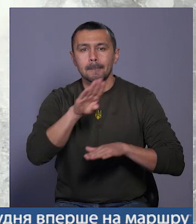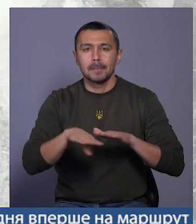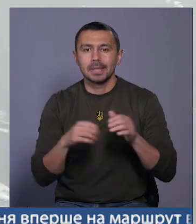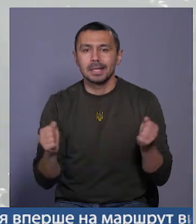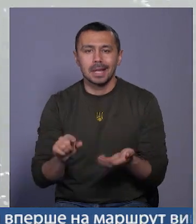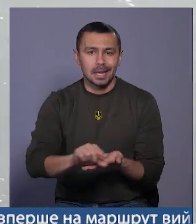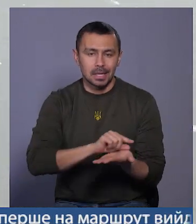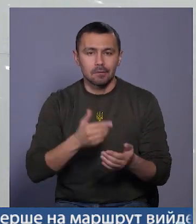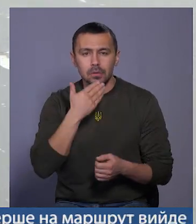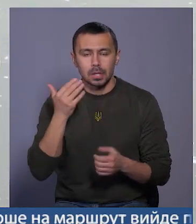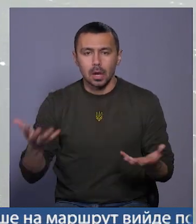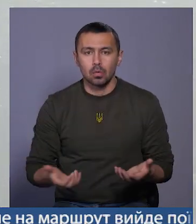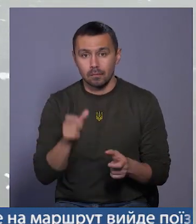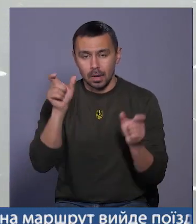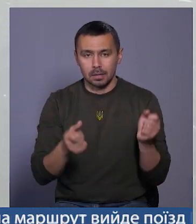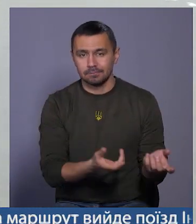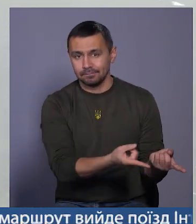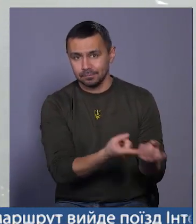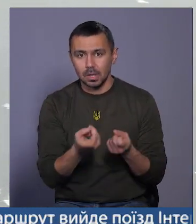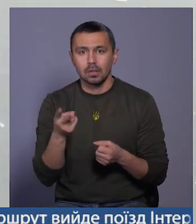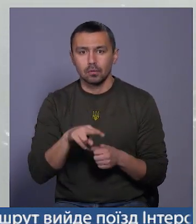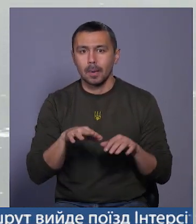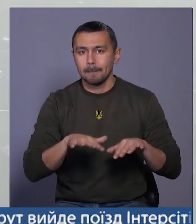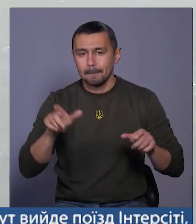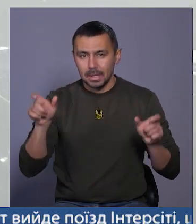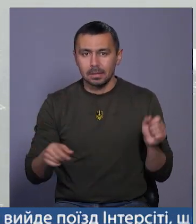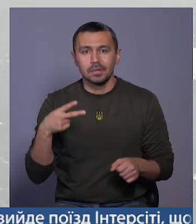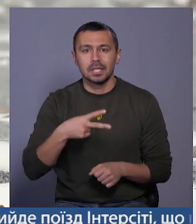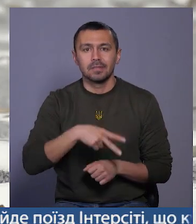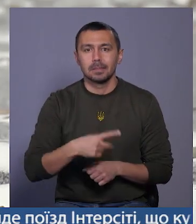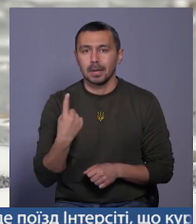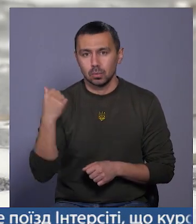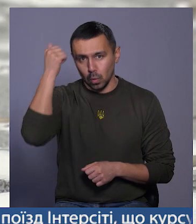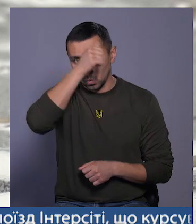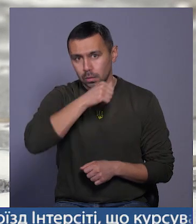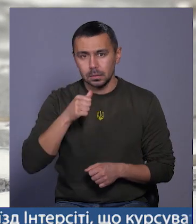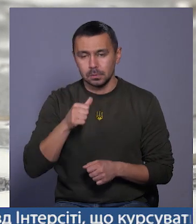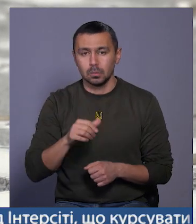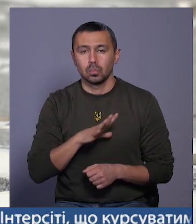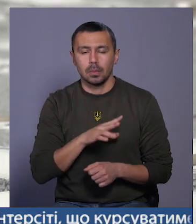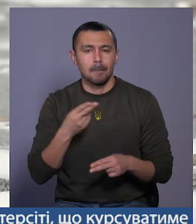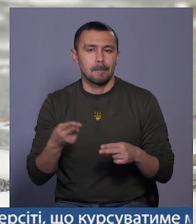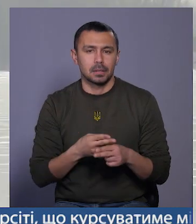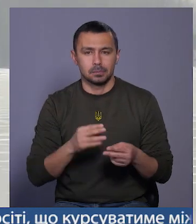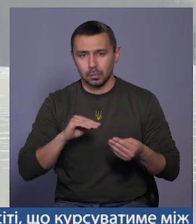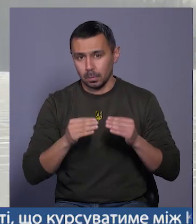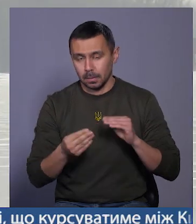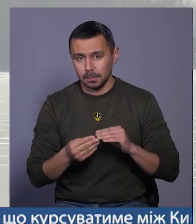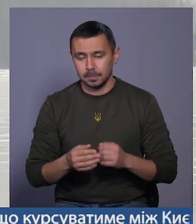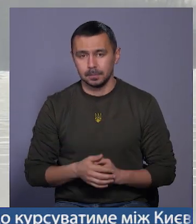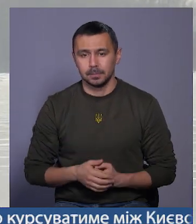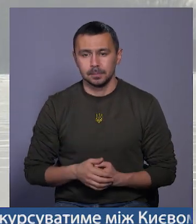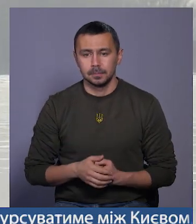Востаннє рятувальники витягували з водойми двох містян у 2021-му. Обійшлось без жертв. Ірина